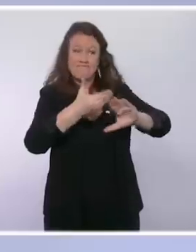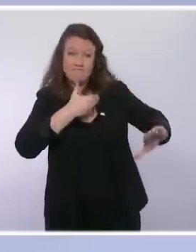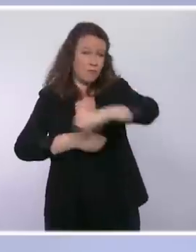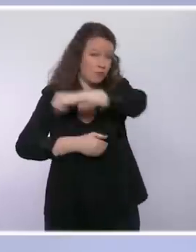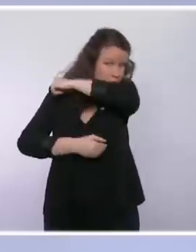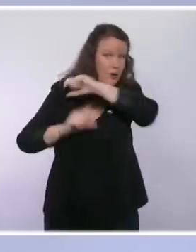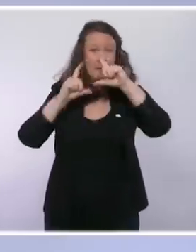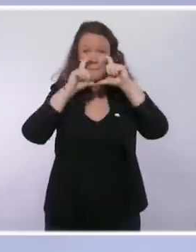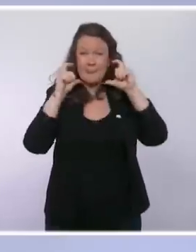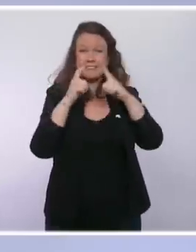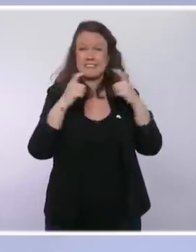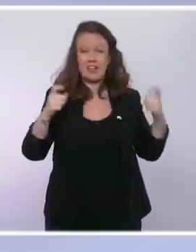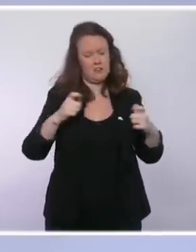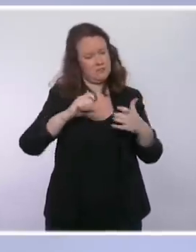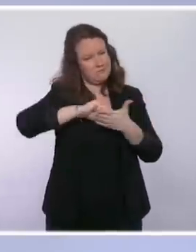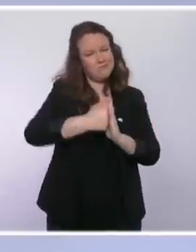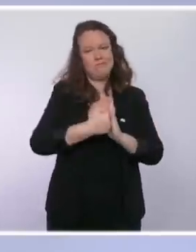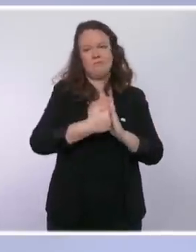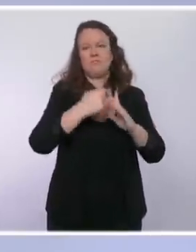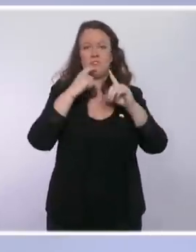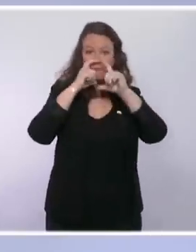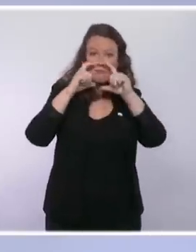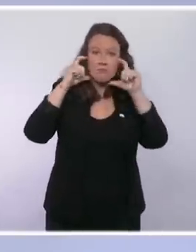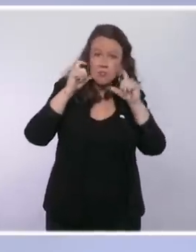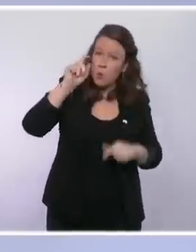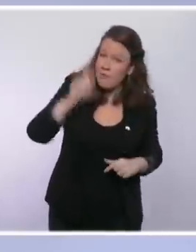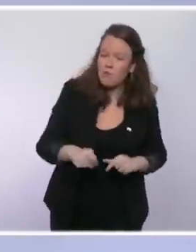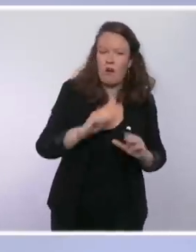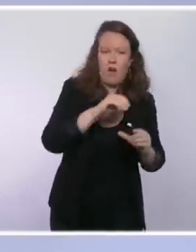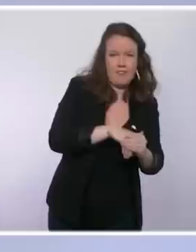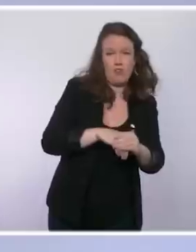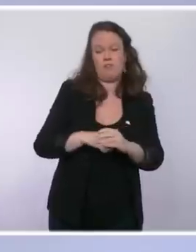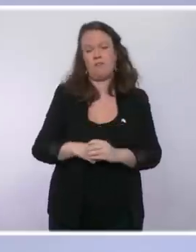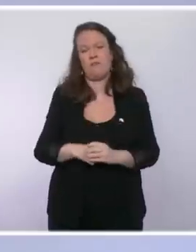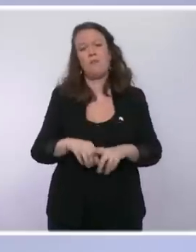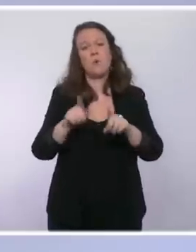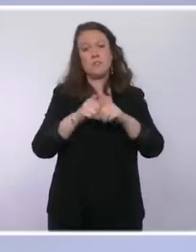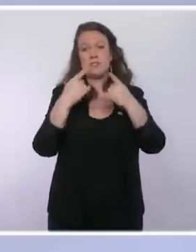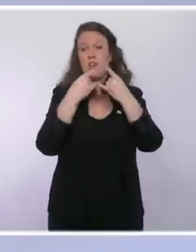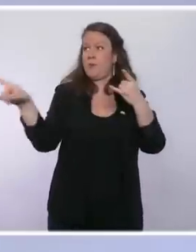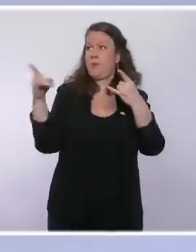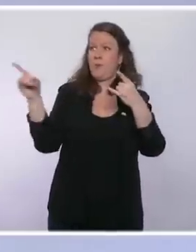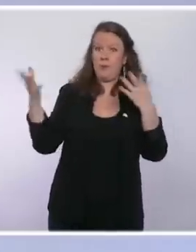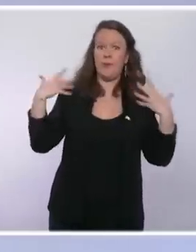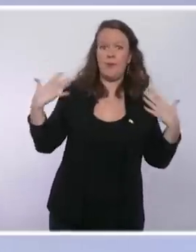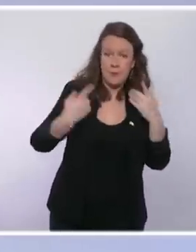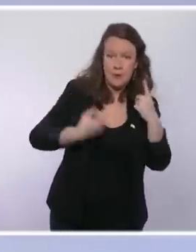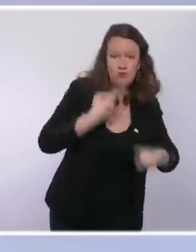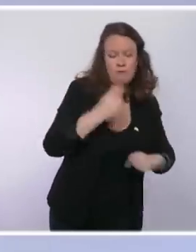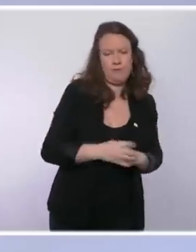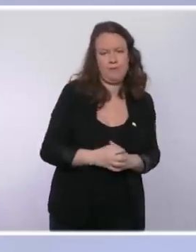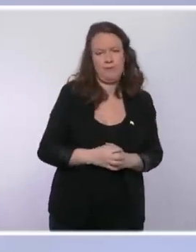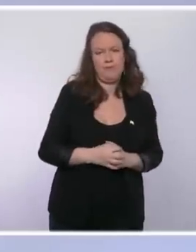'aération, l'ensemble des mesures barrières qui permettent de nous protéger vis-à-vis des contaminations. Ensuite, le renforcement du pass sanitaire pour mettre